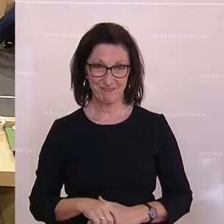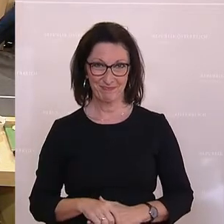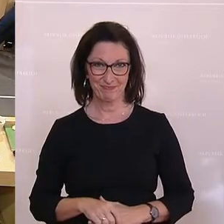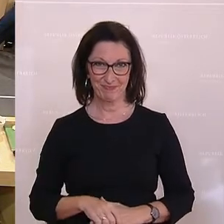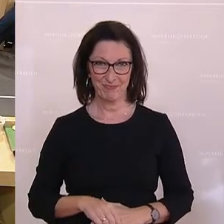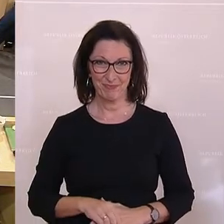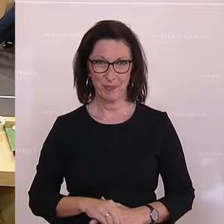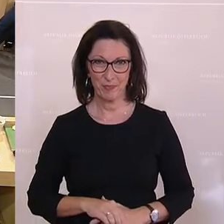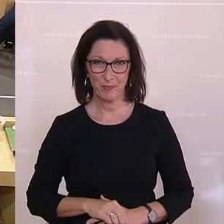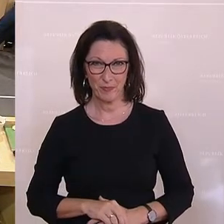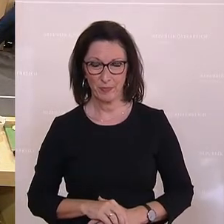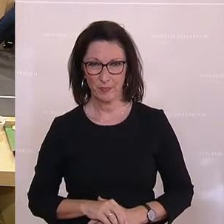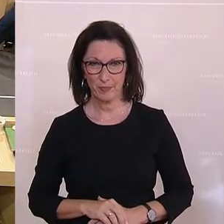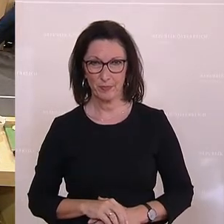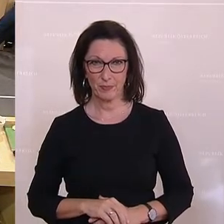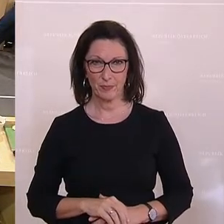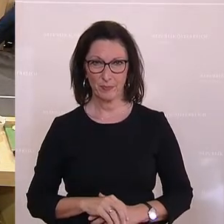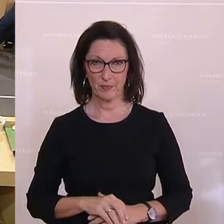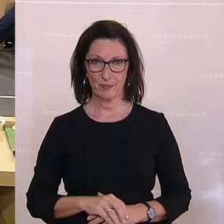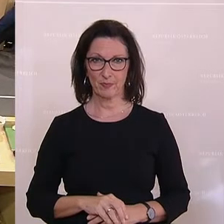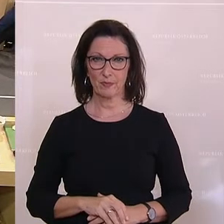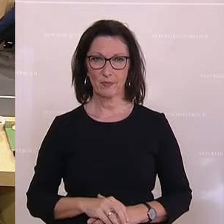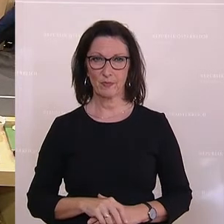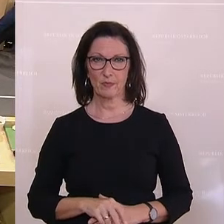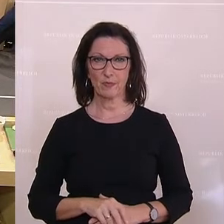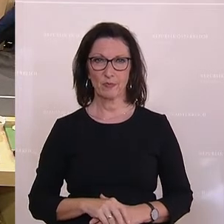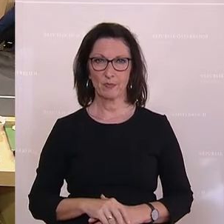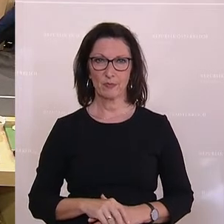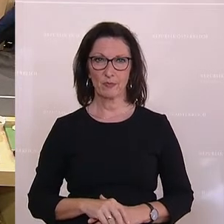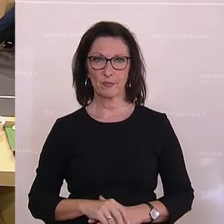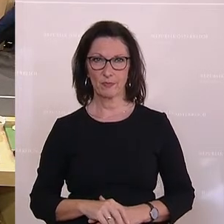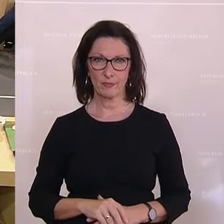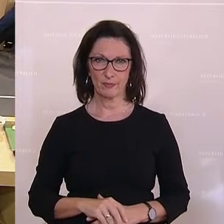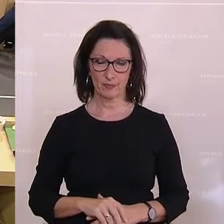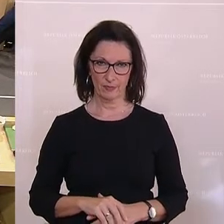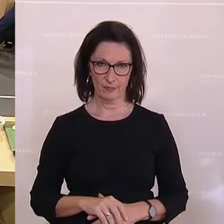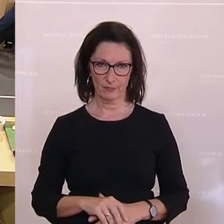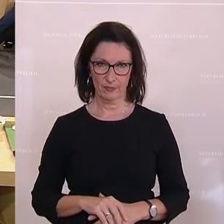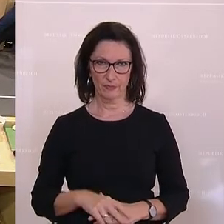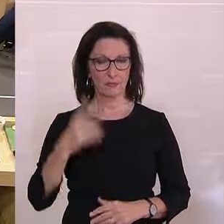des Durchschnittsverbrauchs eines Haushalts nur der Vorkrisenpreis seitens der Kunden bezahlt werden.